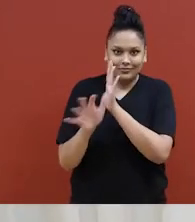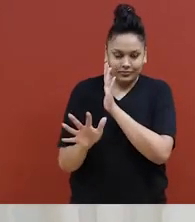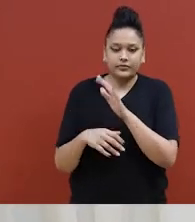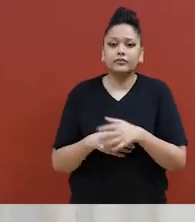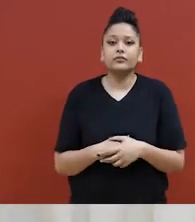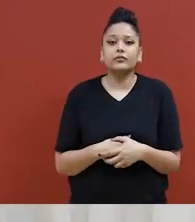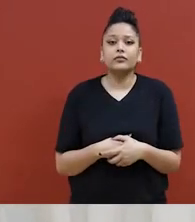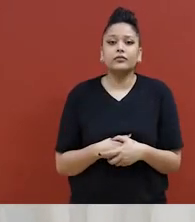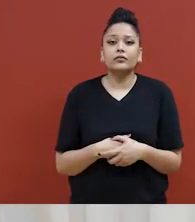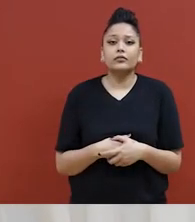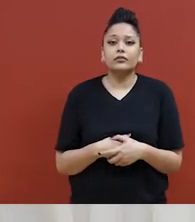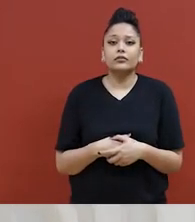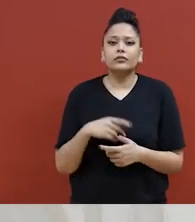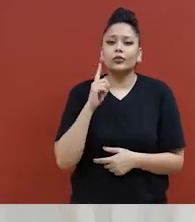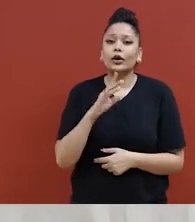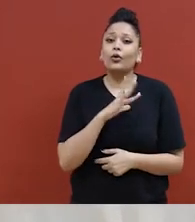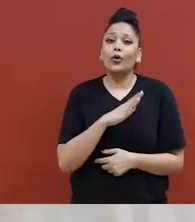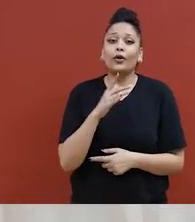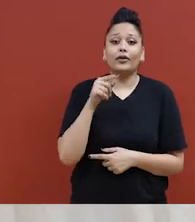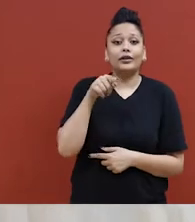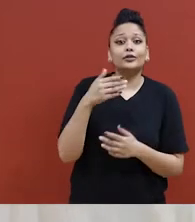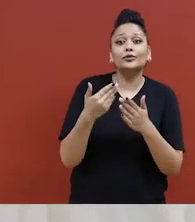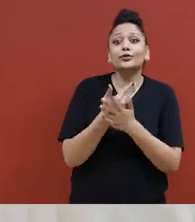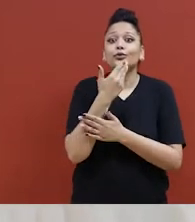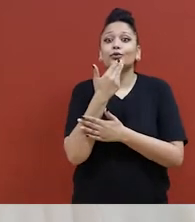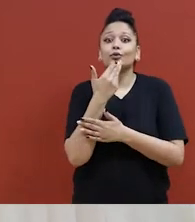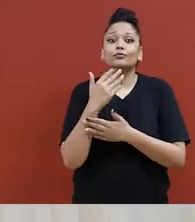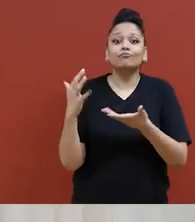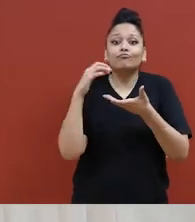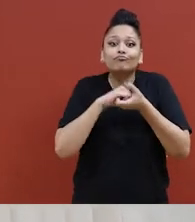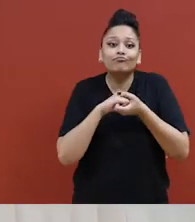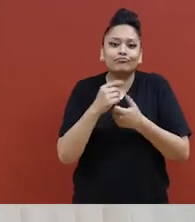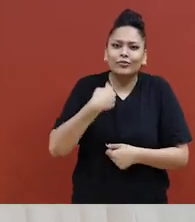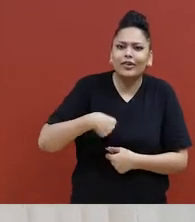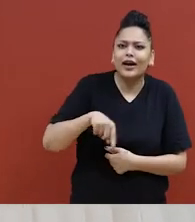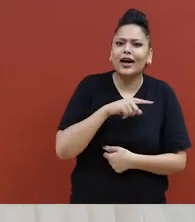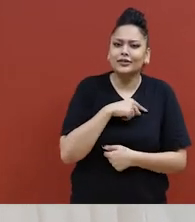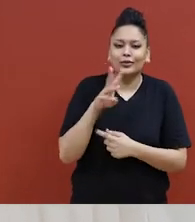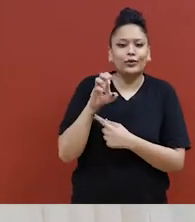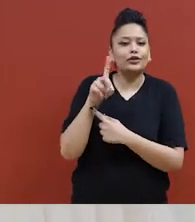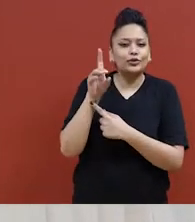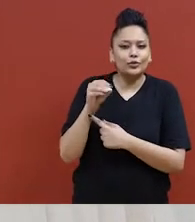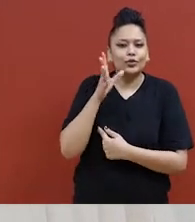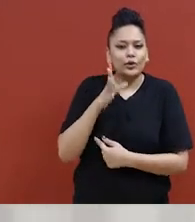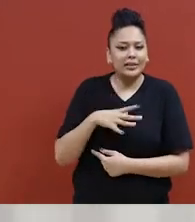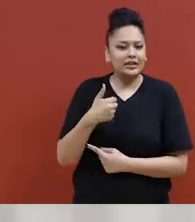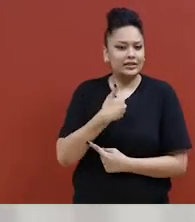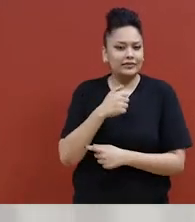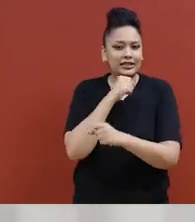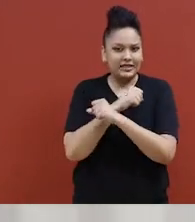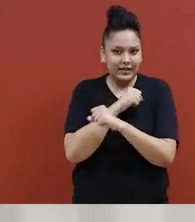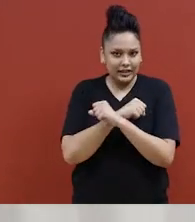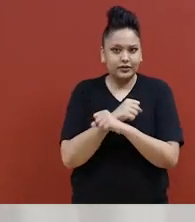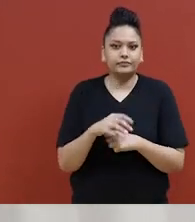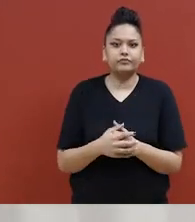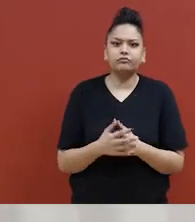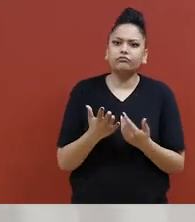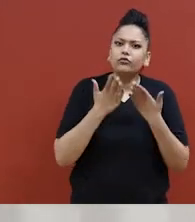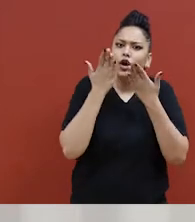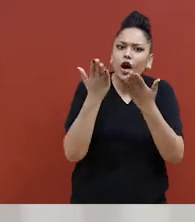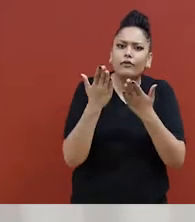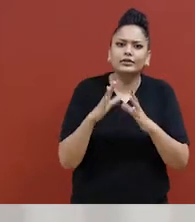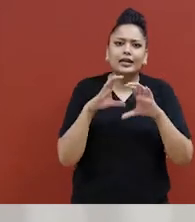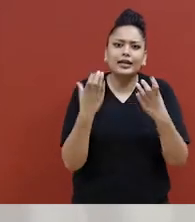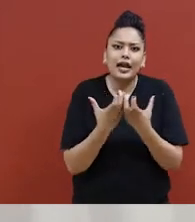effectue un travail de pointe en s'associant avec nous et avec l'autodéfense pour femmes Wendo Wendo pour offrir